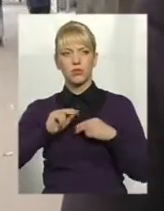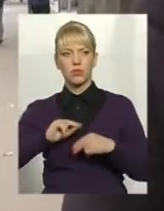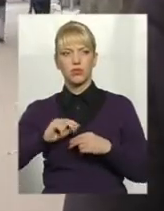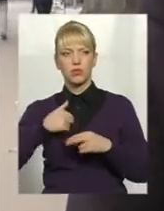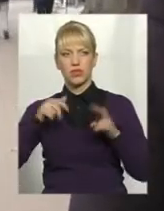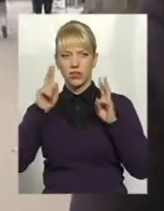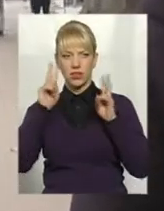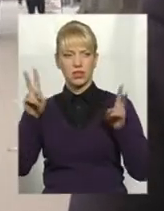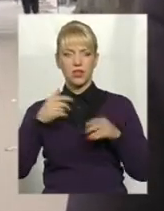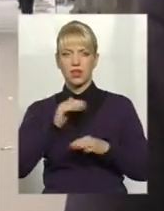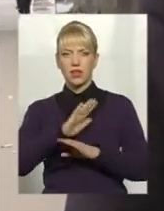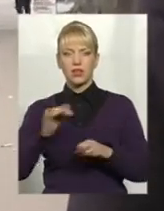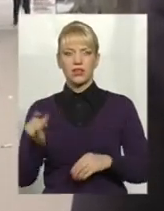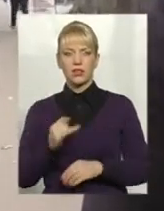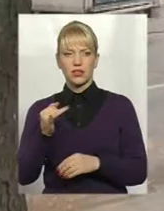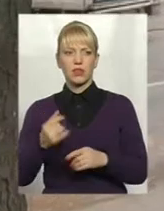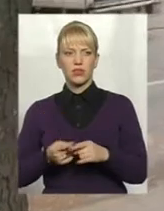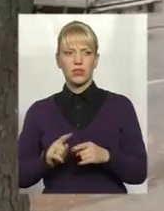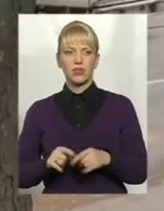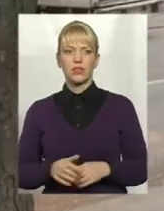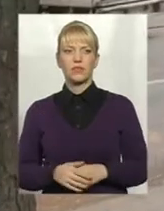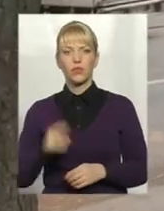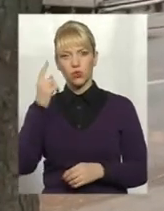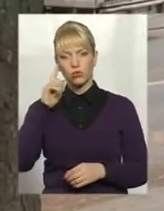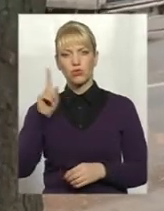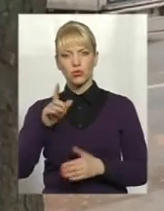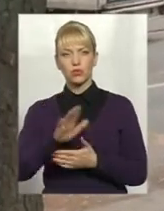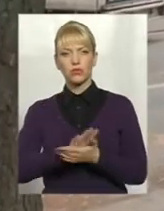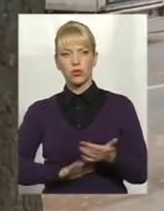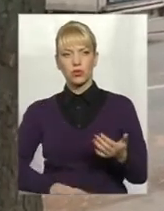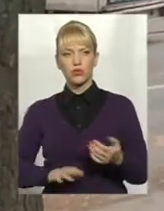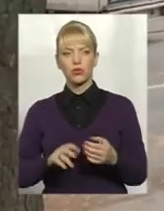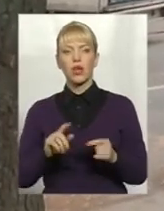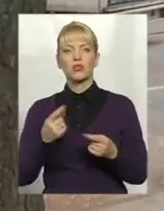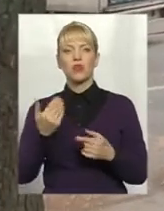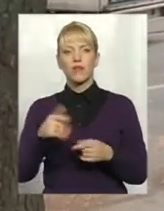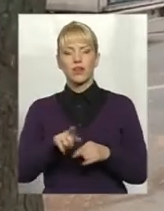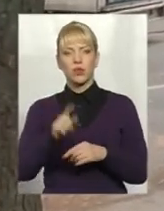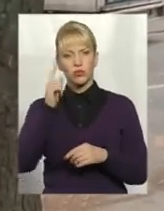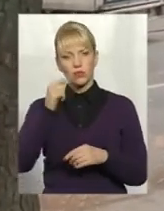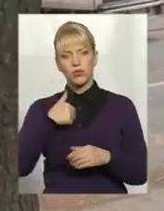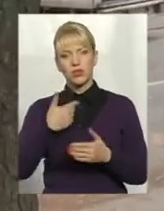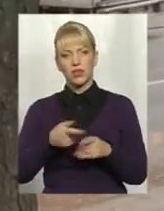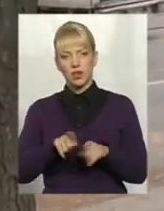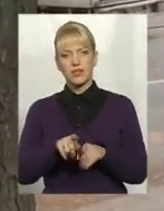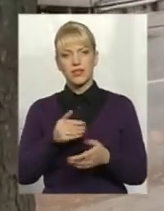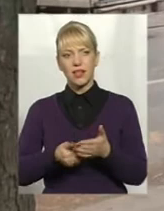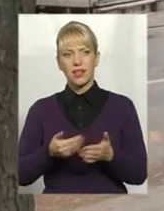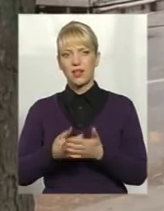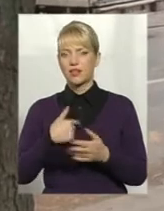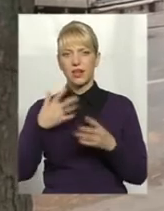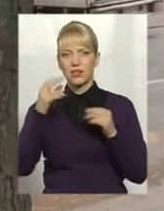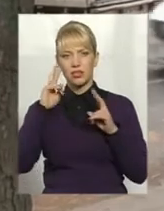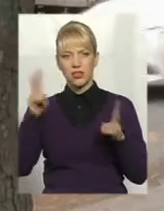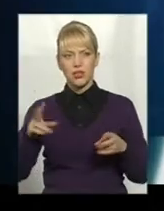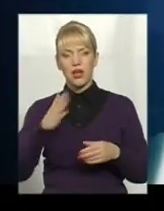я не цікавлюся з цим, вибачте. Думаю, що продовжують, ви знаєте. А чого так думаєте? Так мені здається, а там вже не знаю. Ось